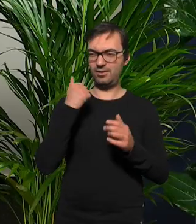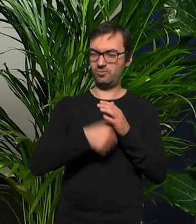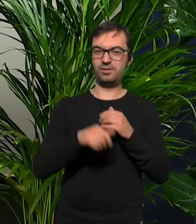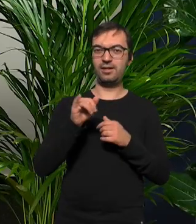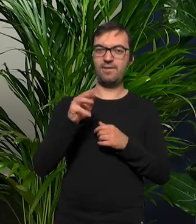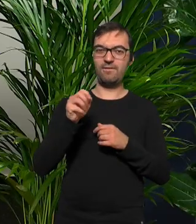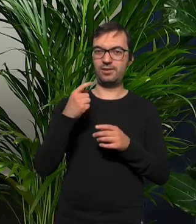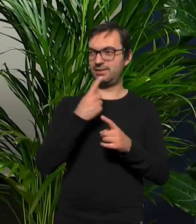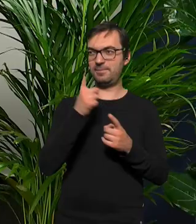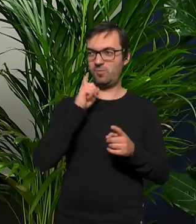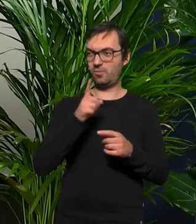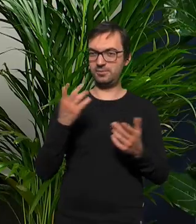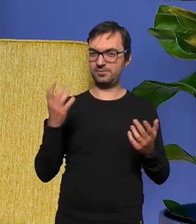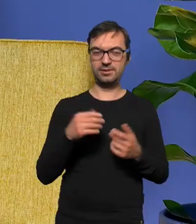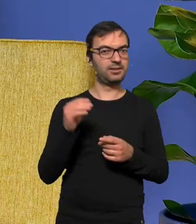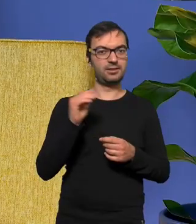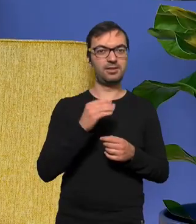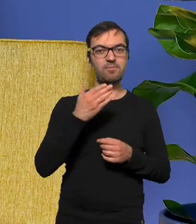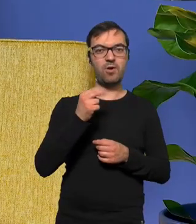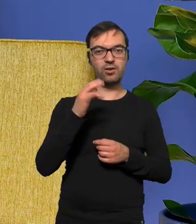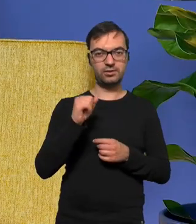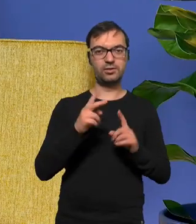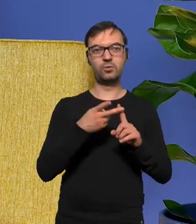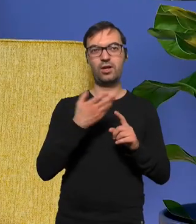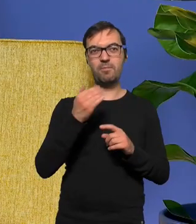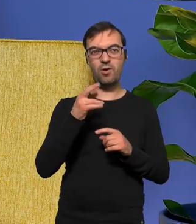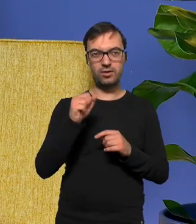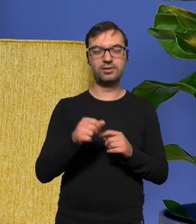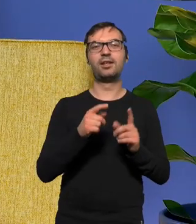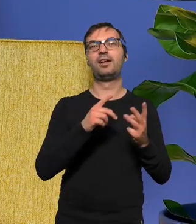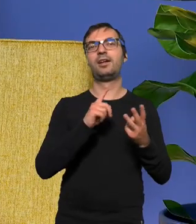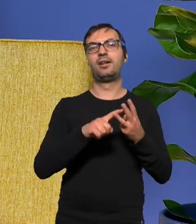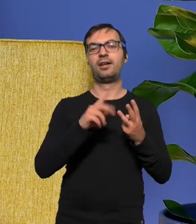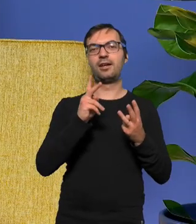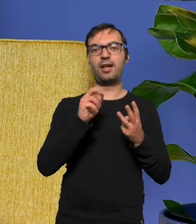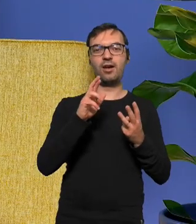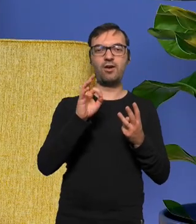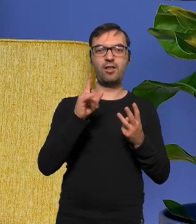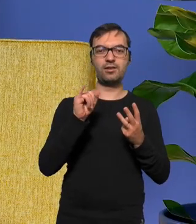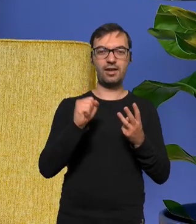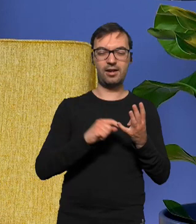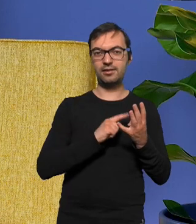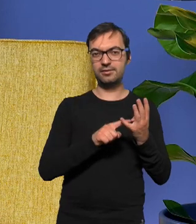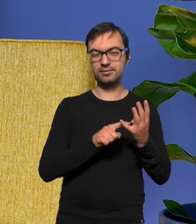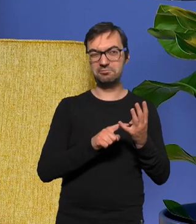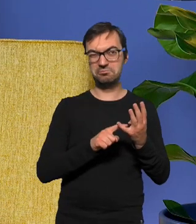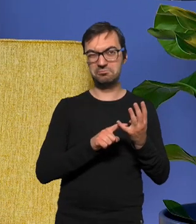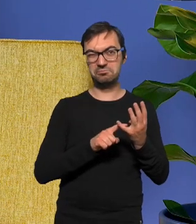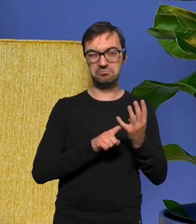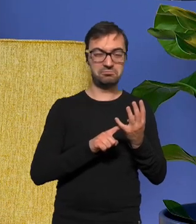Iwoną nie jest Monia jest druga Monia jest Karolina jest jeszcze